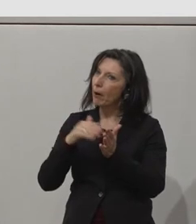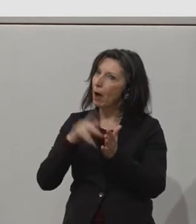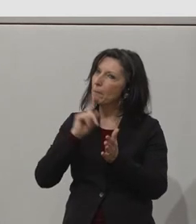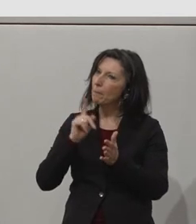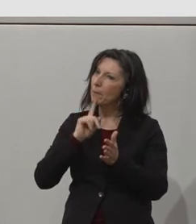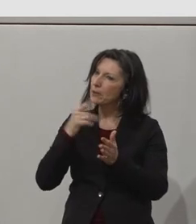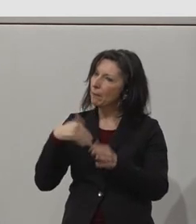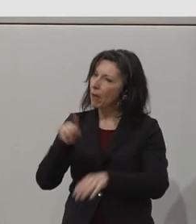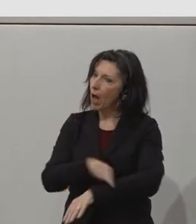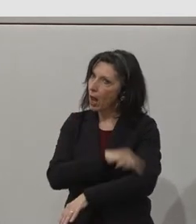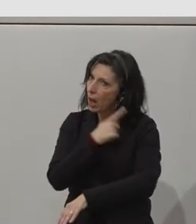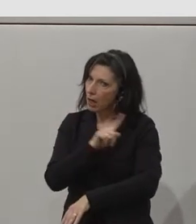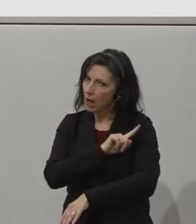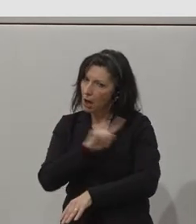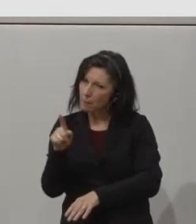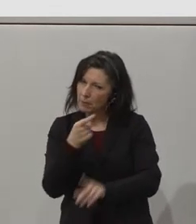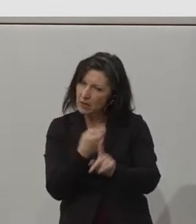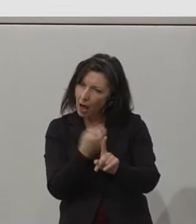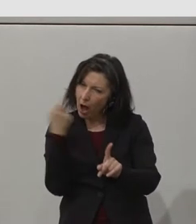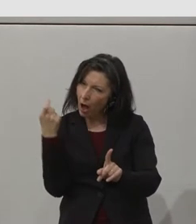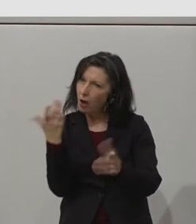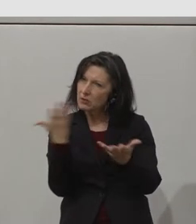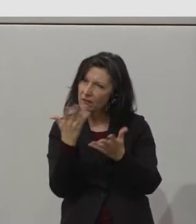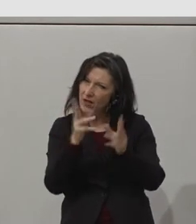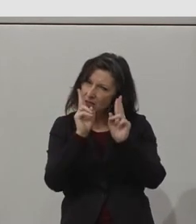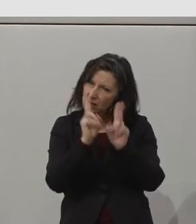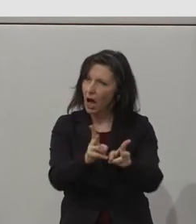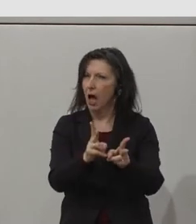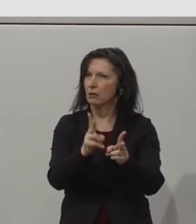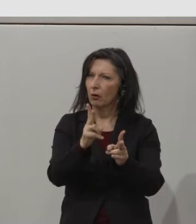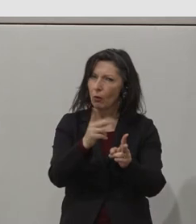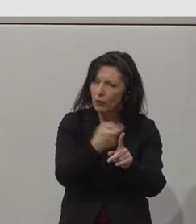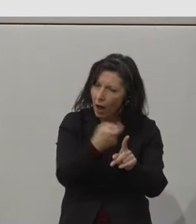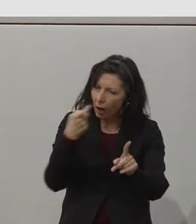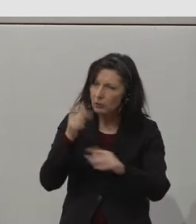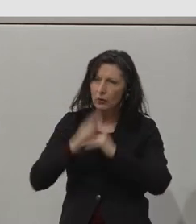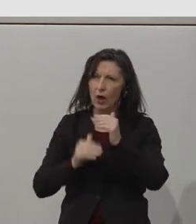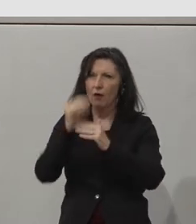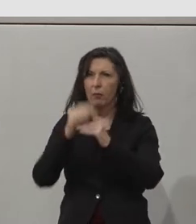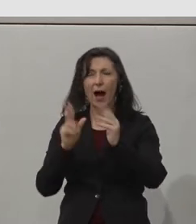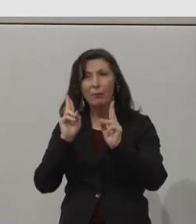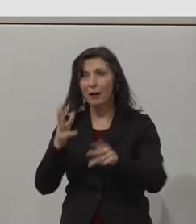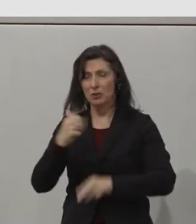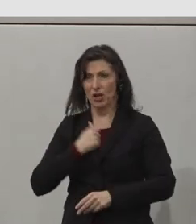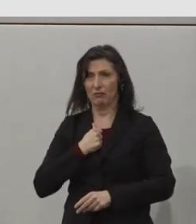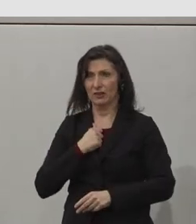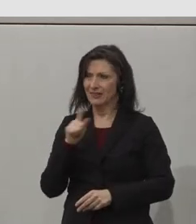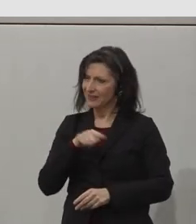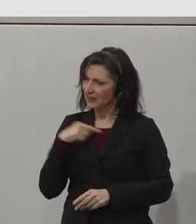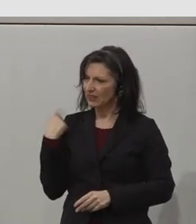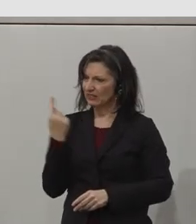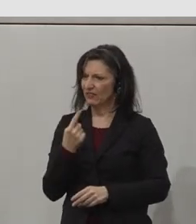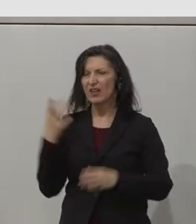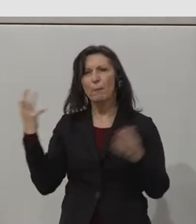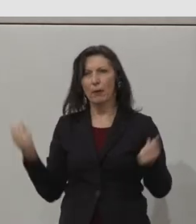So really, on a final slide, just to say that what we are trying to do at Trinity is to ultimately